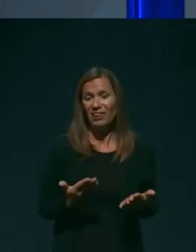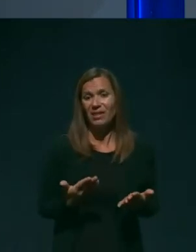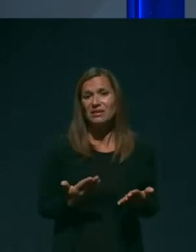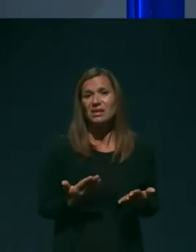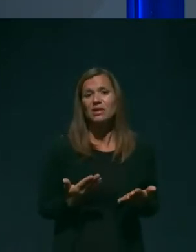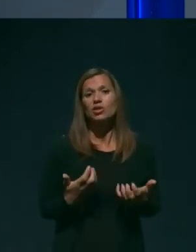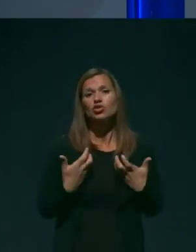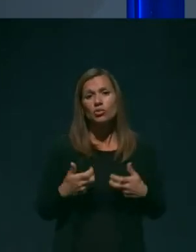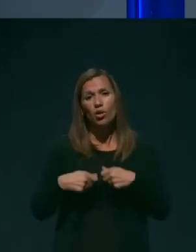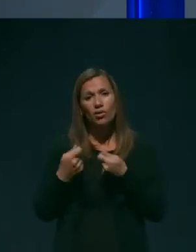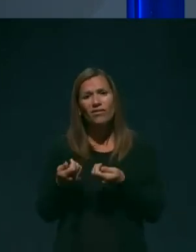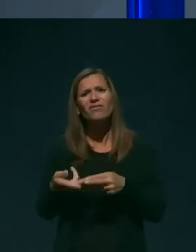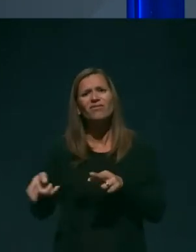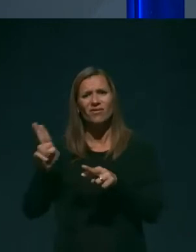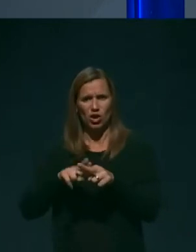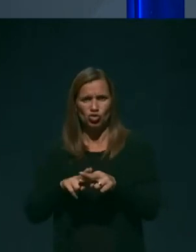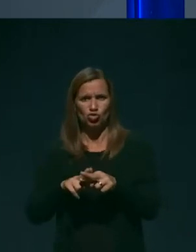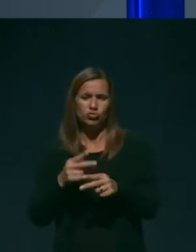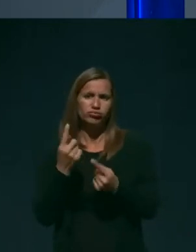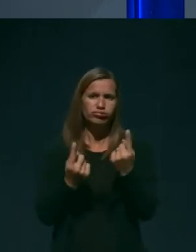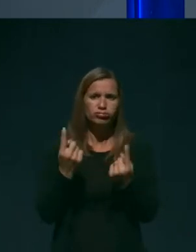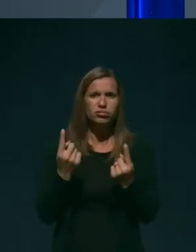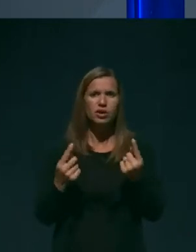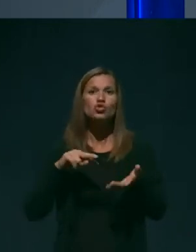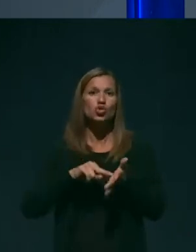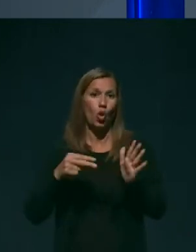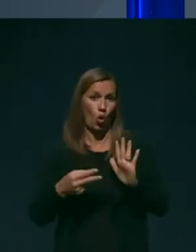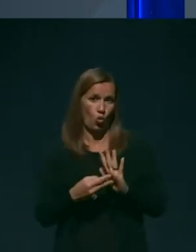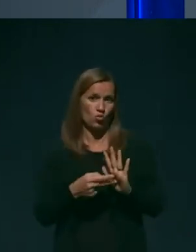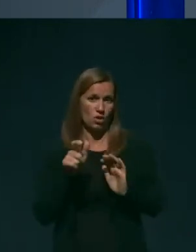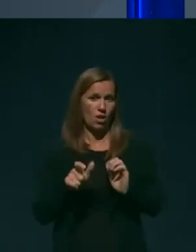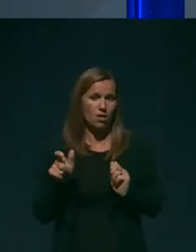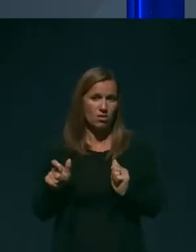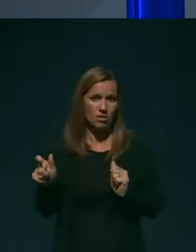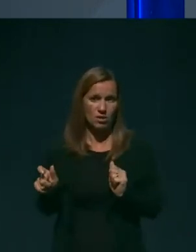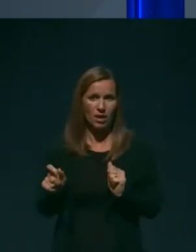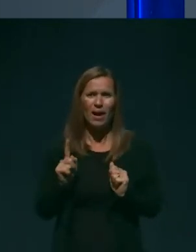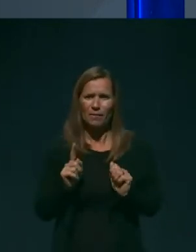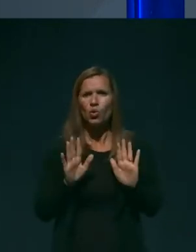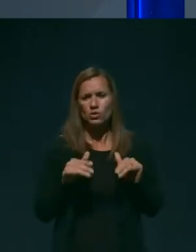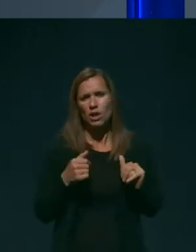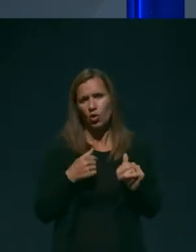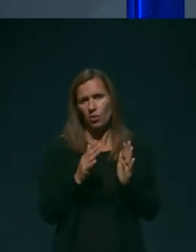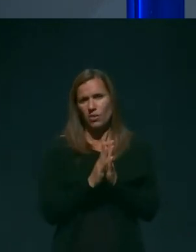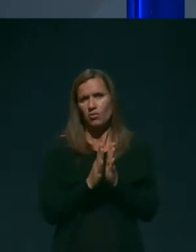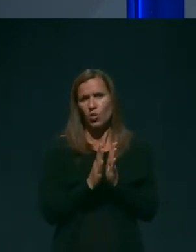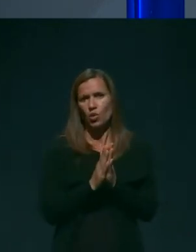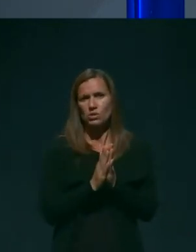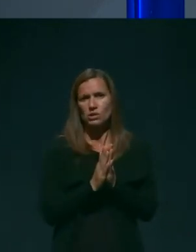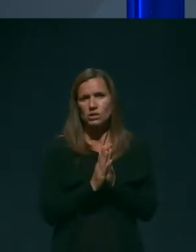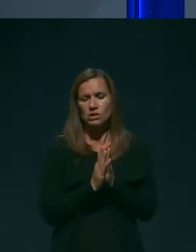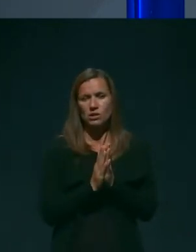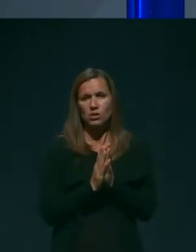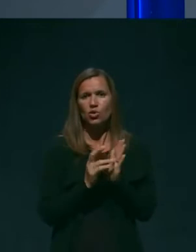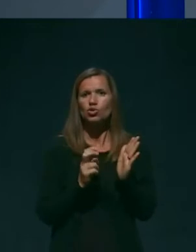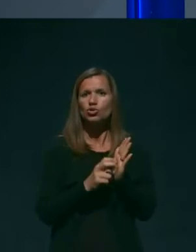strokovni razpravi oziroma ob razložitvi, bi pa vseeno prosil prej še